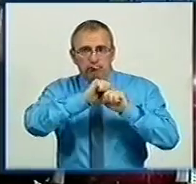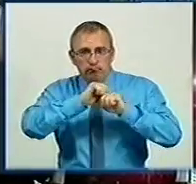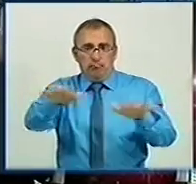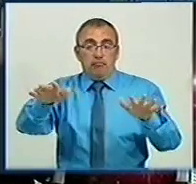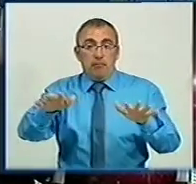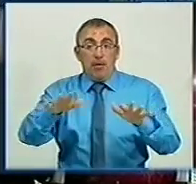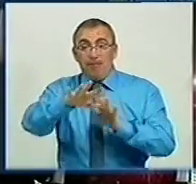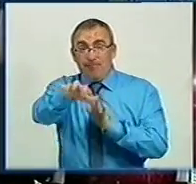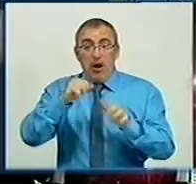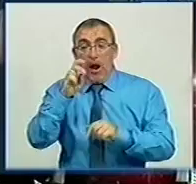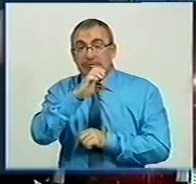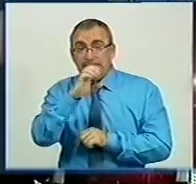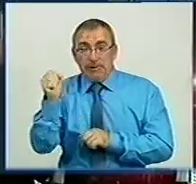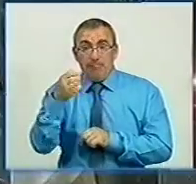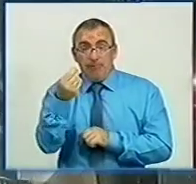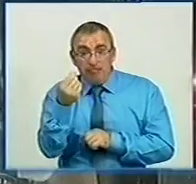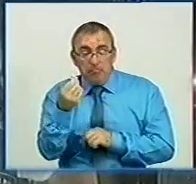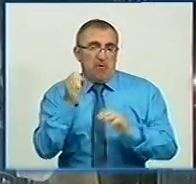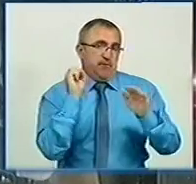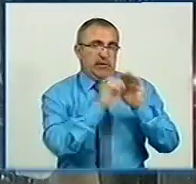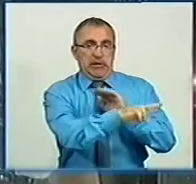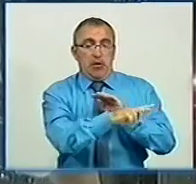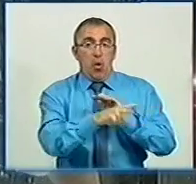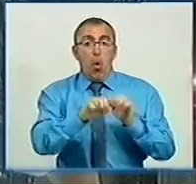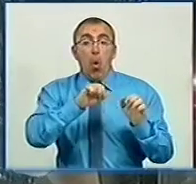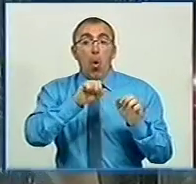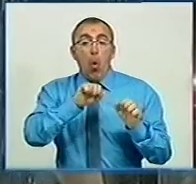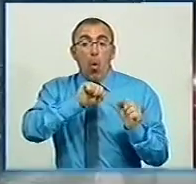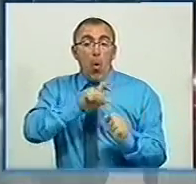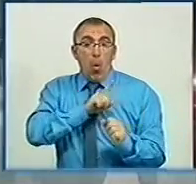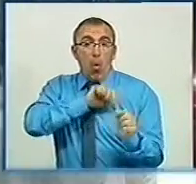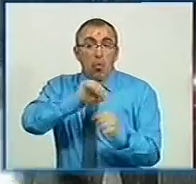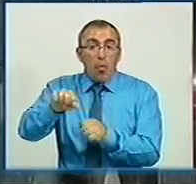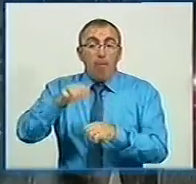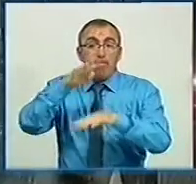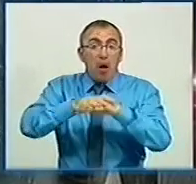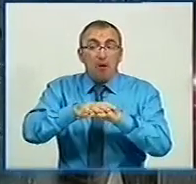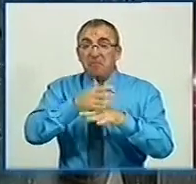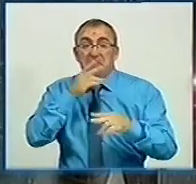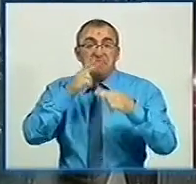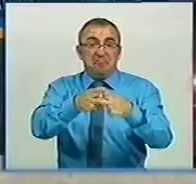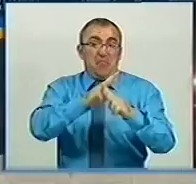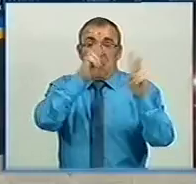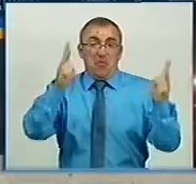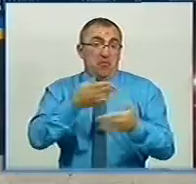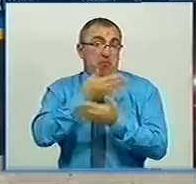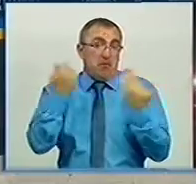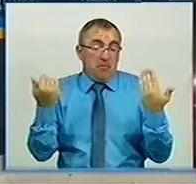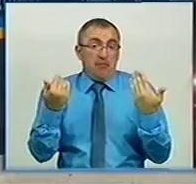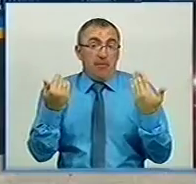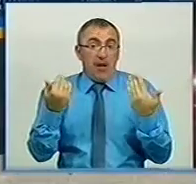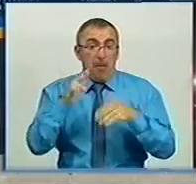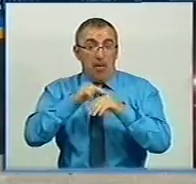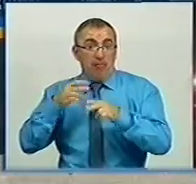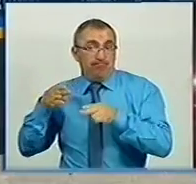Поцупив з каси гроші і одразу втік. Охорони в банку не було, тож завадити грабіжнику було нікому. Міліція, що приїхала за